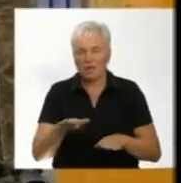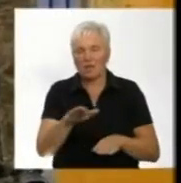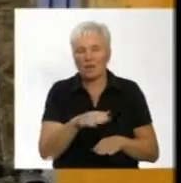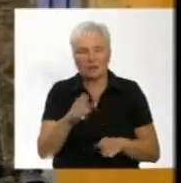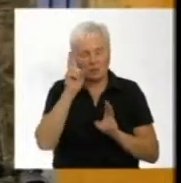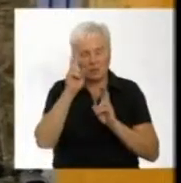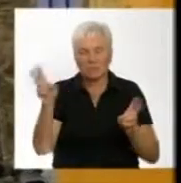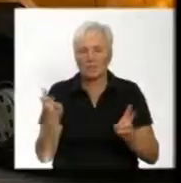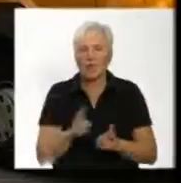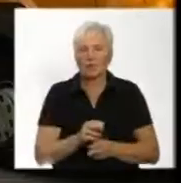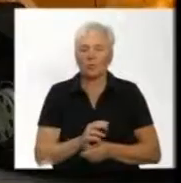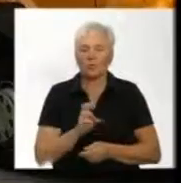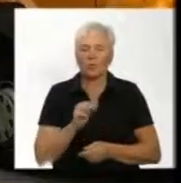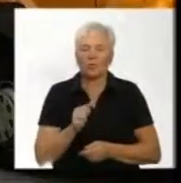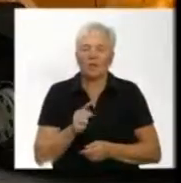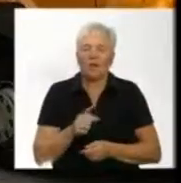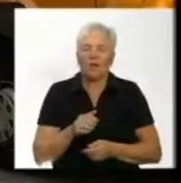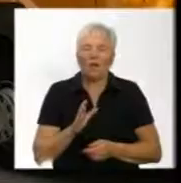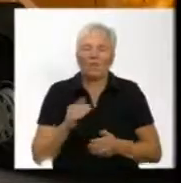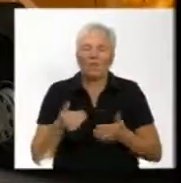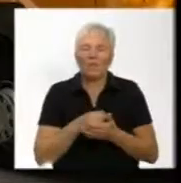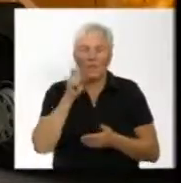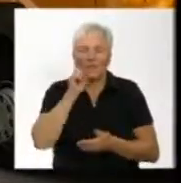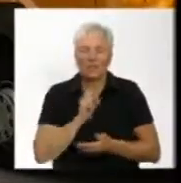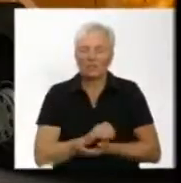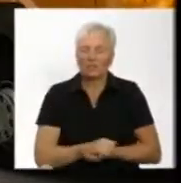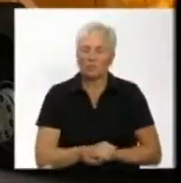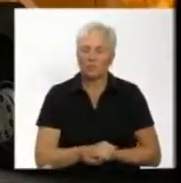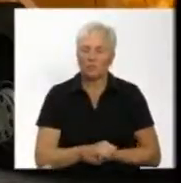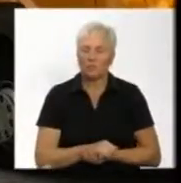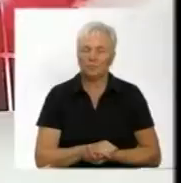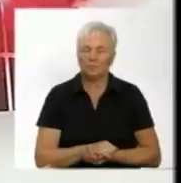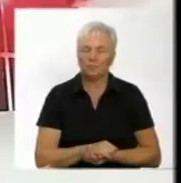не знає. Віталій Бондарєв, Вадим Наумчак. Новини на Суспільному. Вінниця.